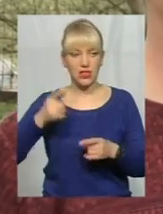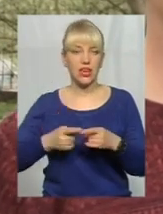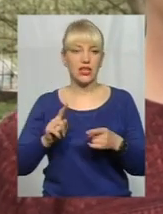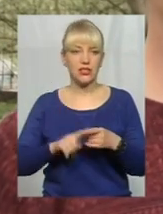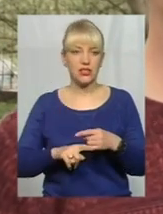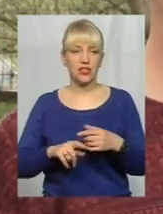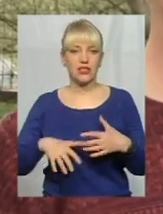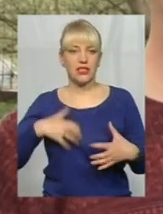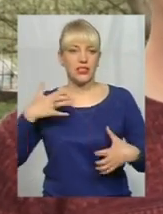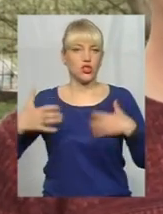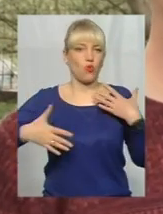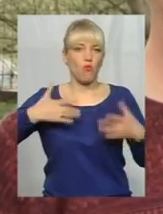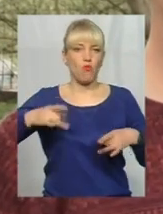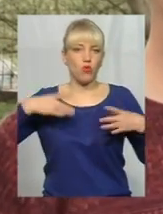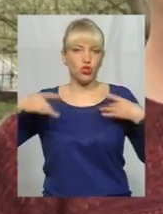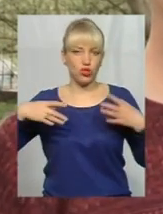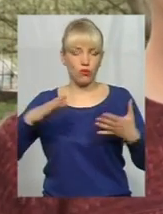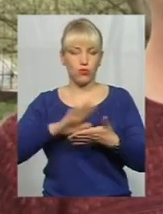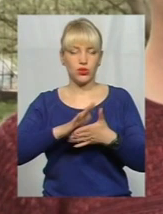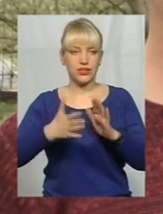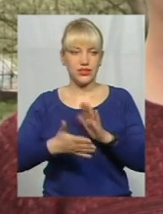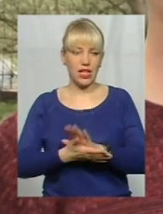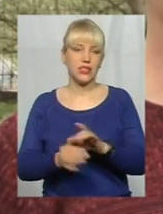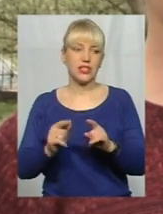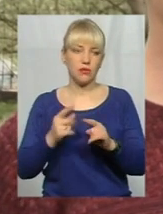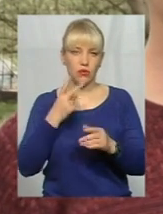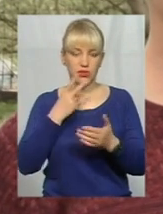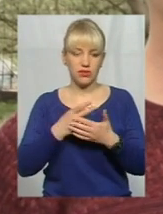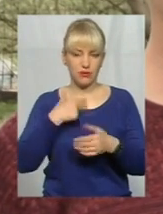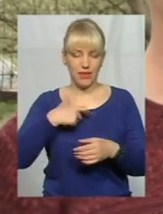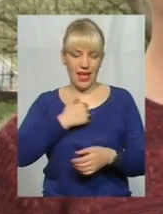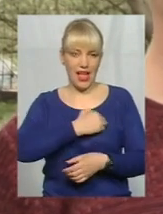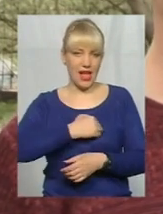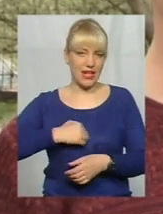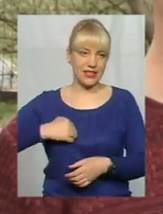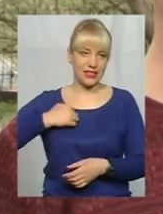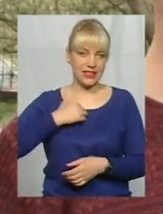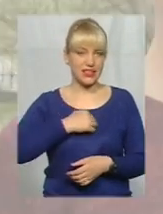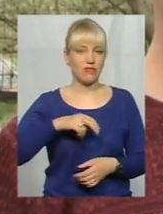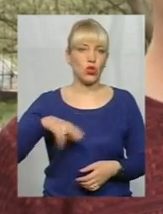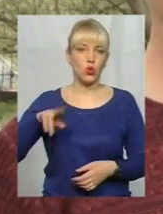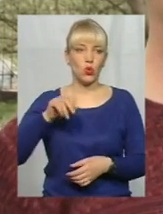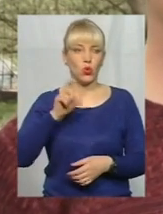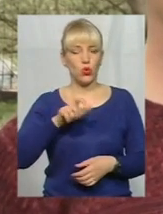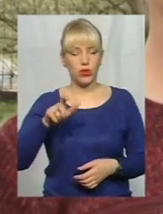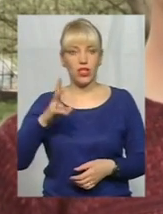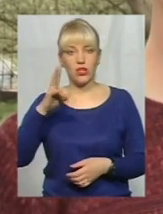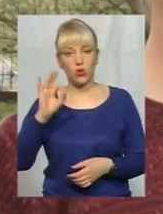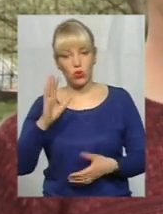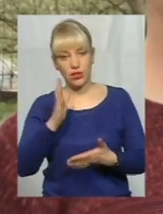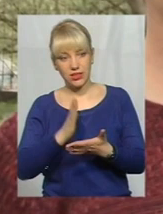в збудженому стані знаходяться, і вони проявляють підвищену агресивність до людей. Але є